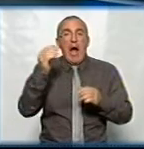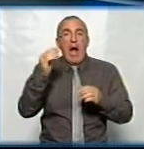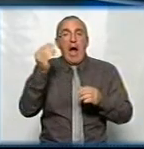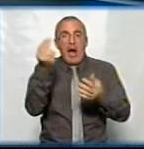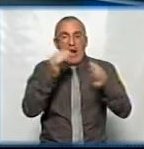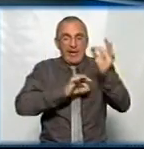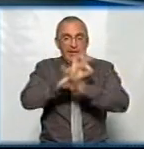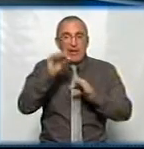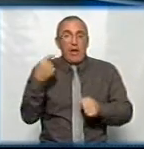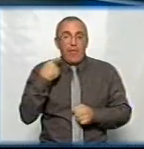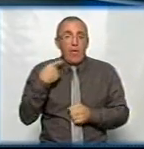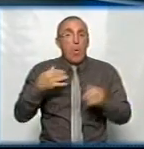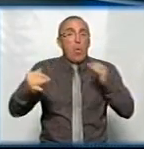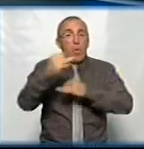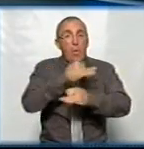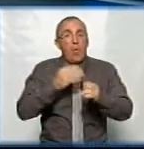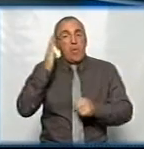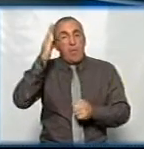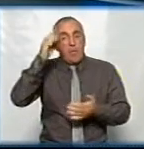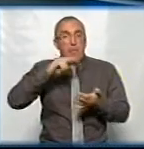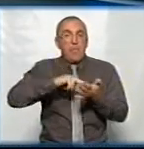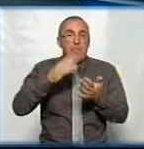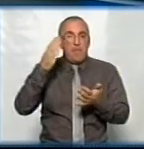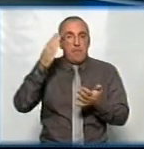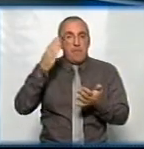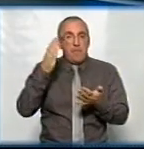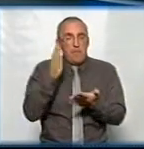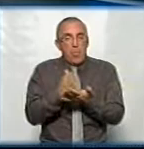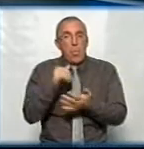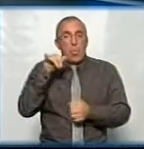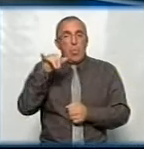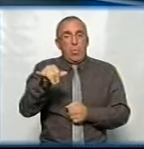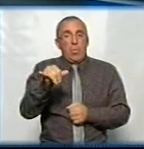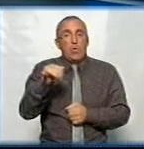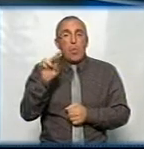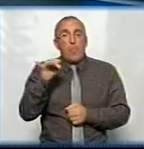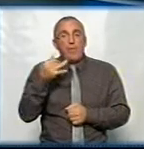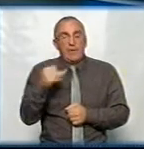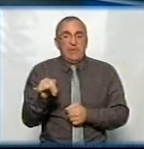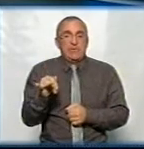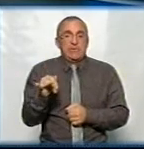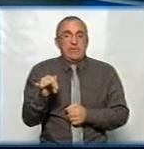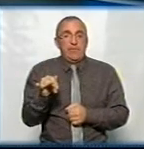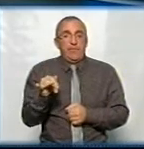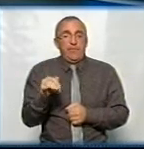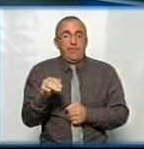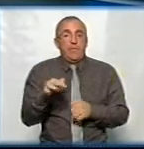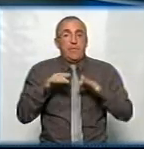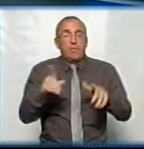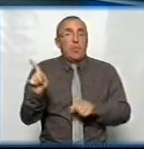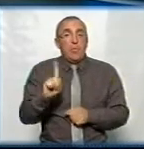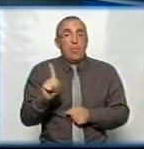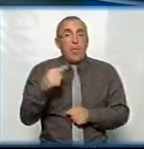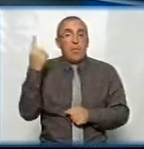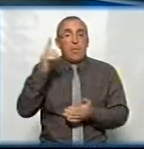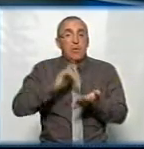Кіровоградщини. Ми обговорювали тенденції, які панують сьогодні у Кропивницькому. Справа в тому, що